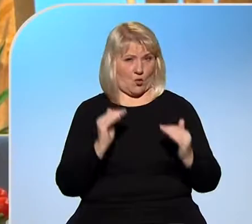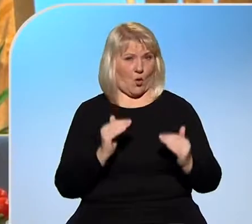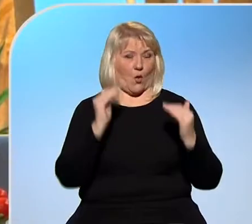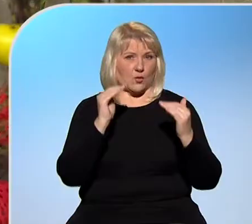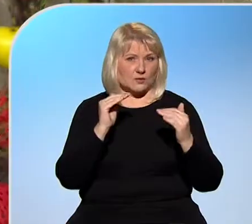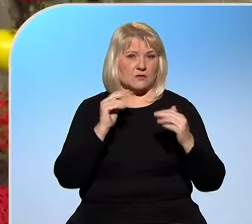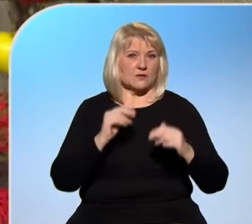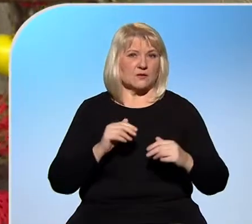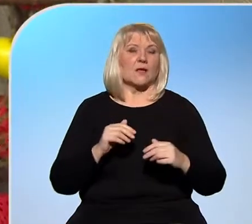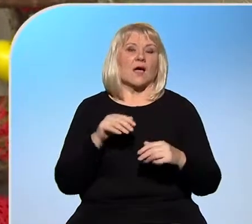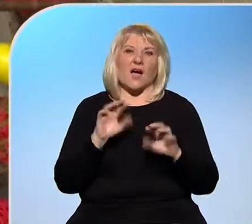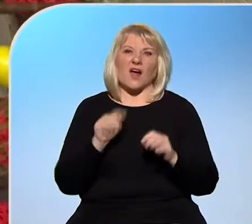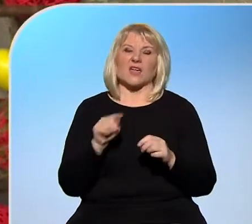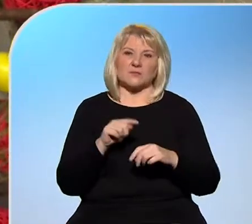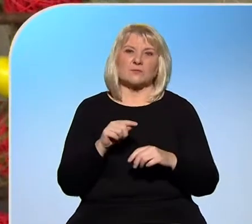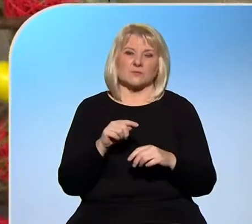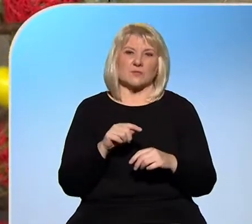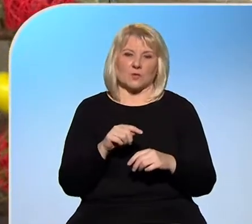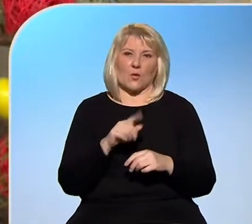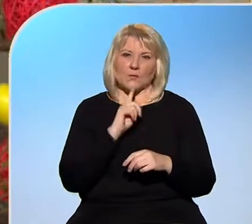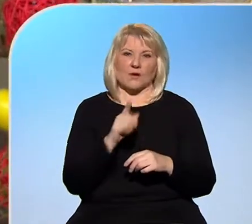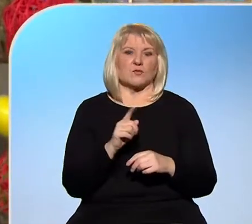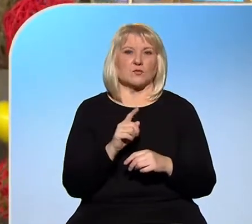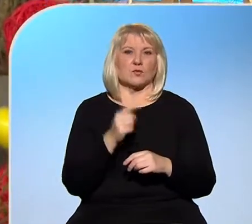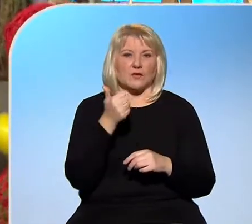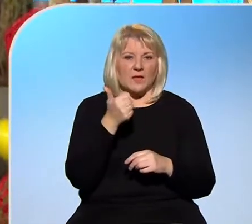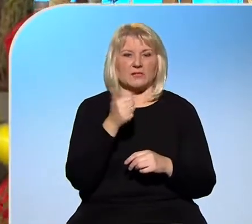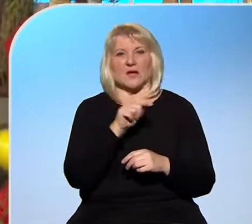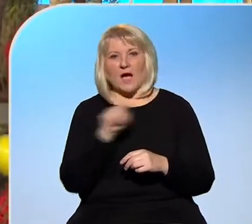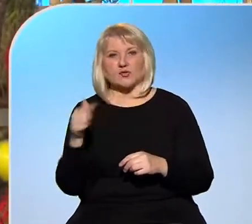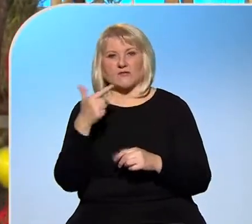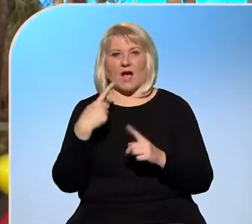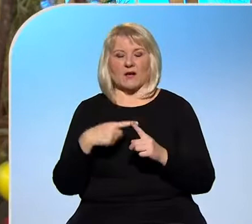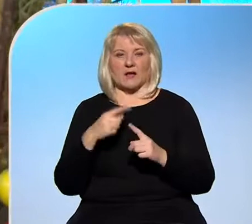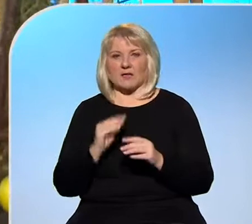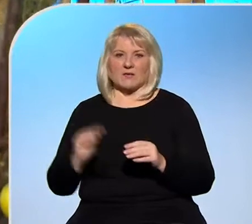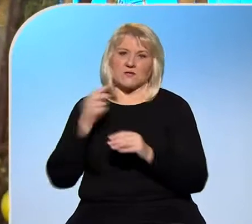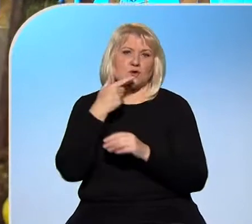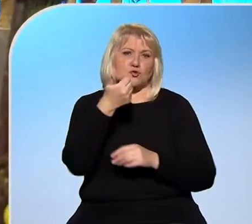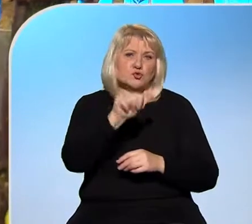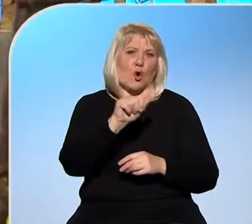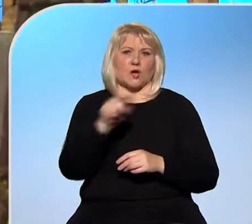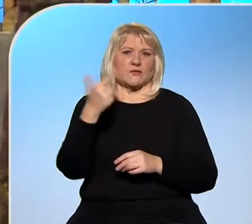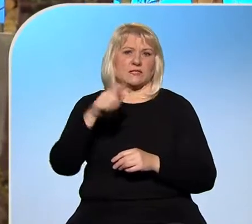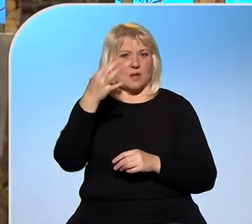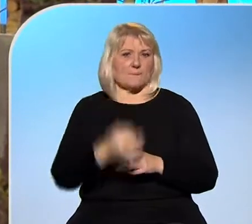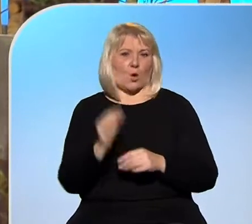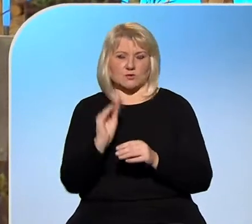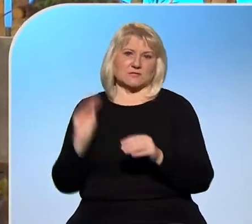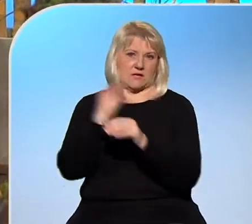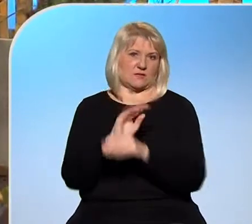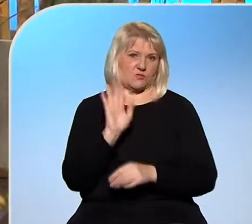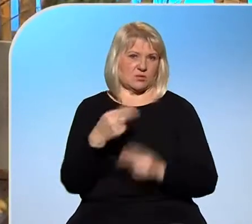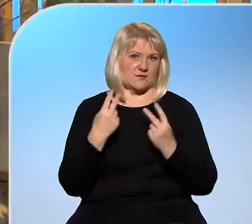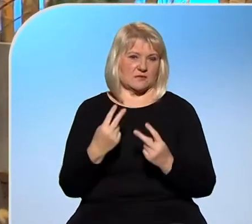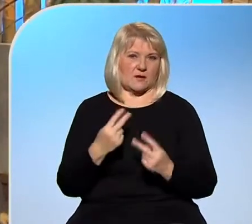možná i vyšší, ale tady se můžeme připravit opravdu jednonásobek až dvojnásobek zaplacené částky, kterou po nás můžu dodavatelé teď chtít. No,